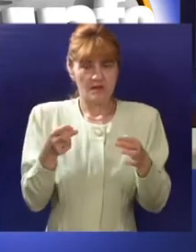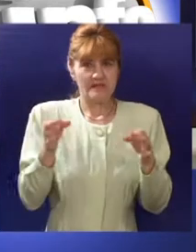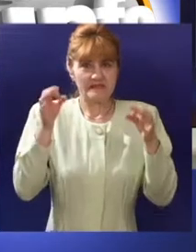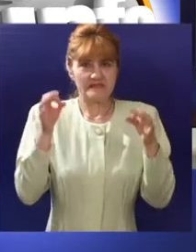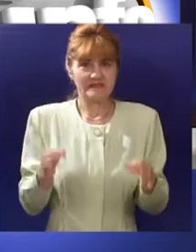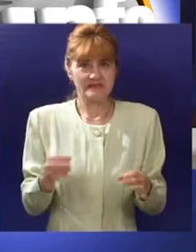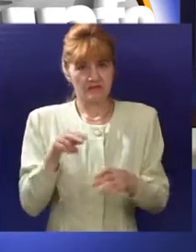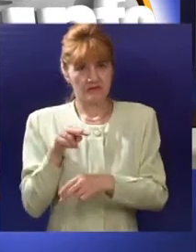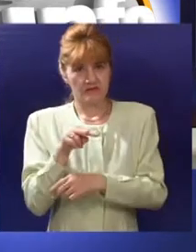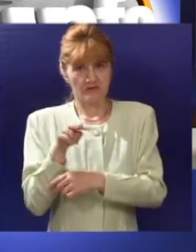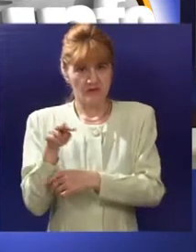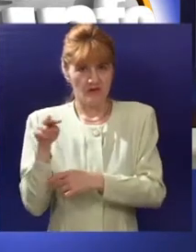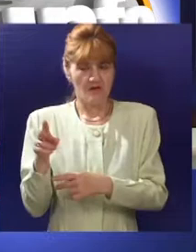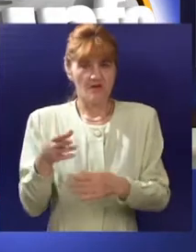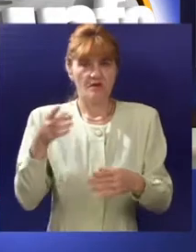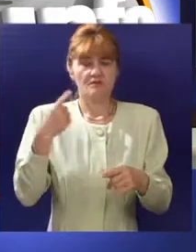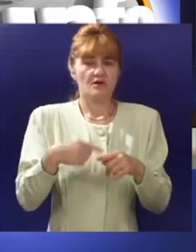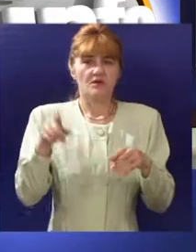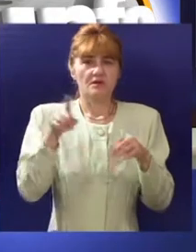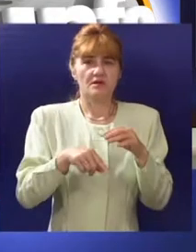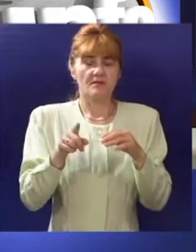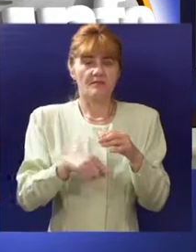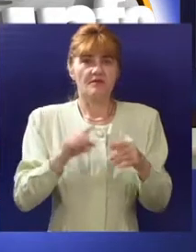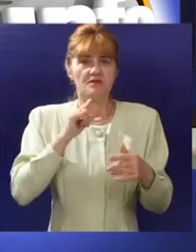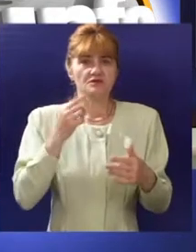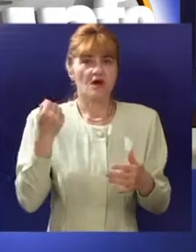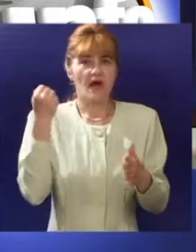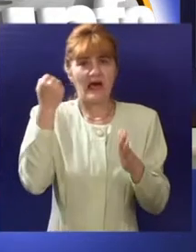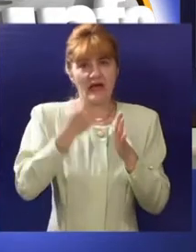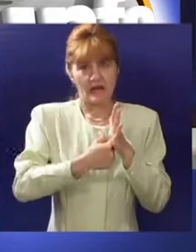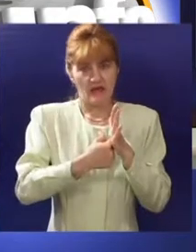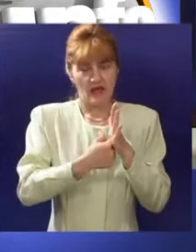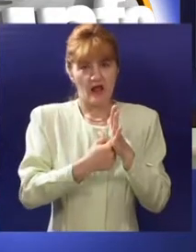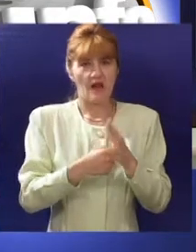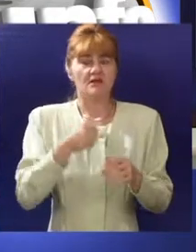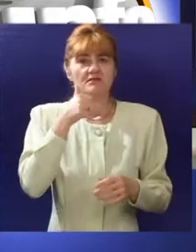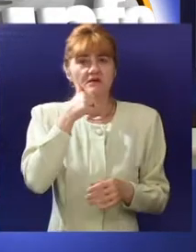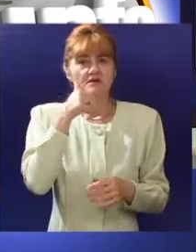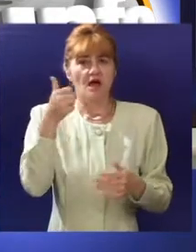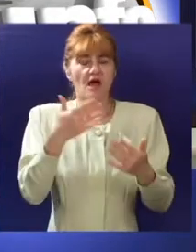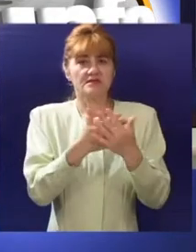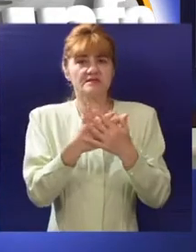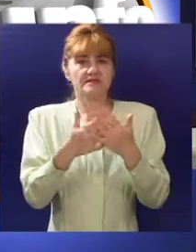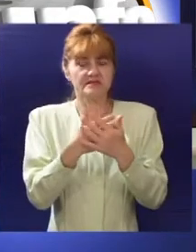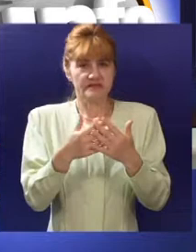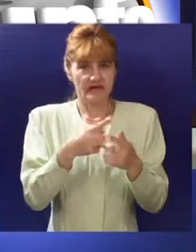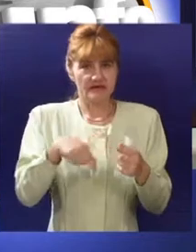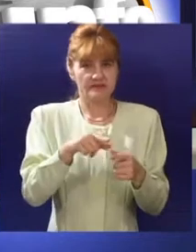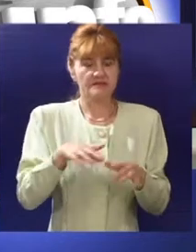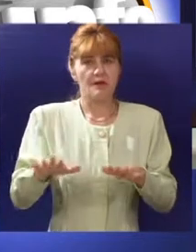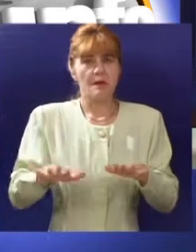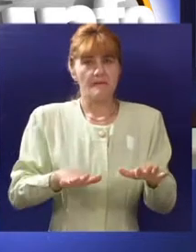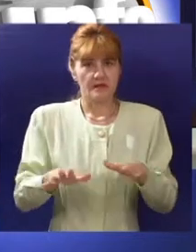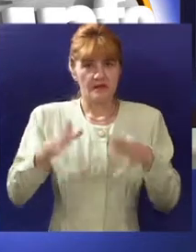će brže i sigurnije carinjenje, sprečavajući kriumčarenje i suzbijajući kriminal. Povodom dana Carinske službe, premijer Srbije Mirko